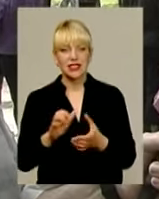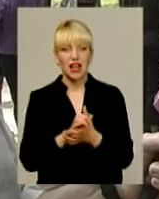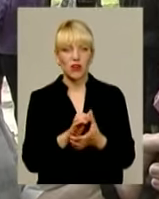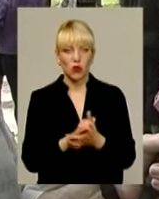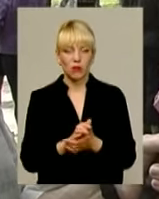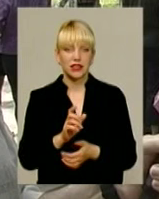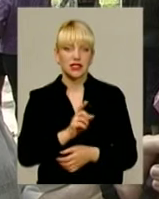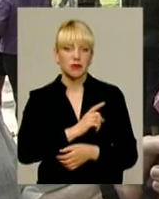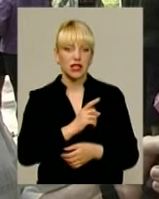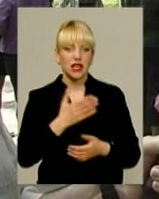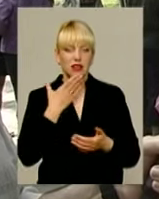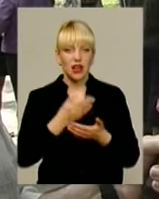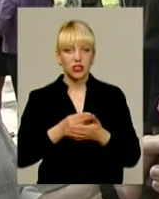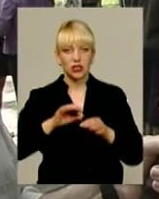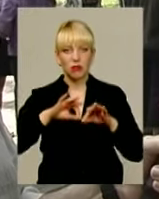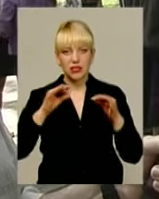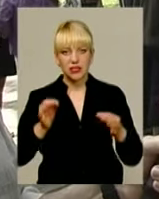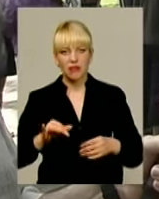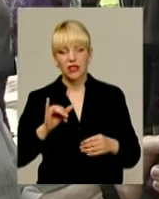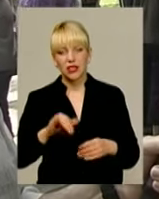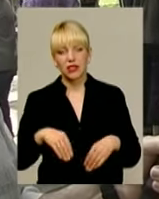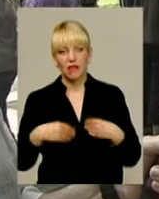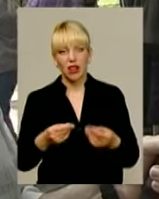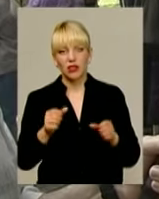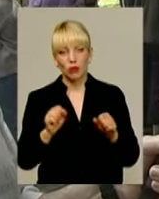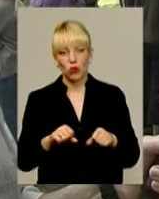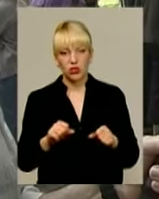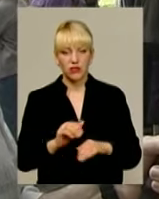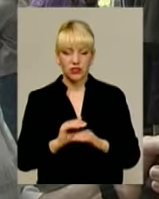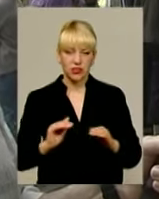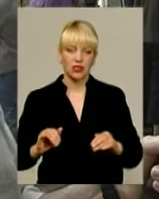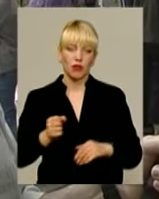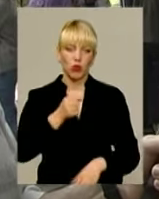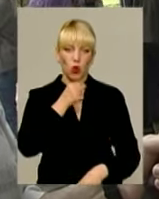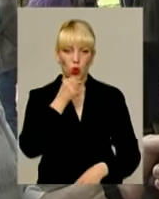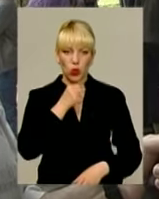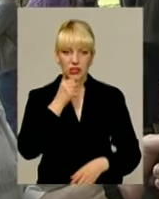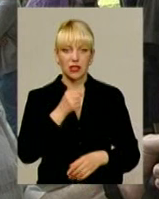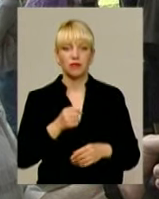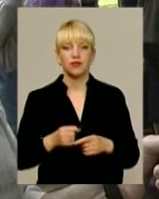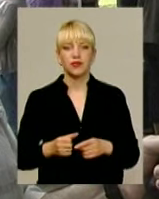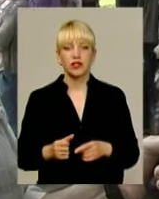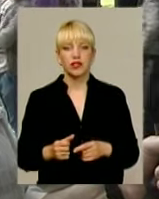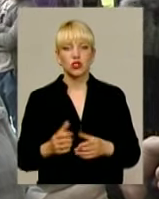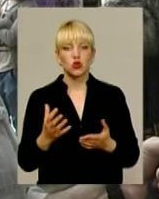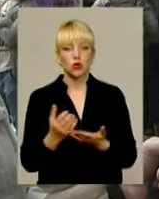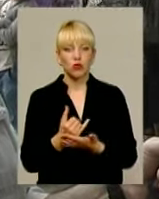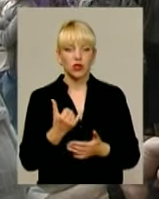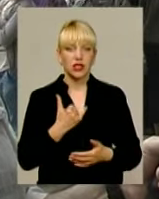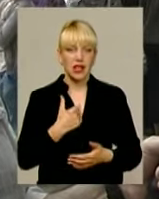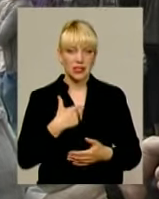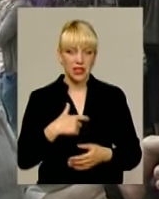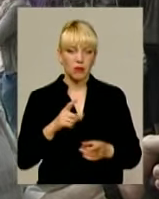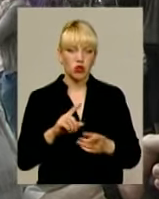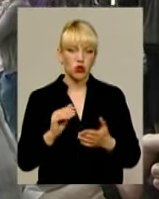наших майців хмельницьких і давати можливість дітям, а також дорослим здобути для себе щось